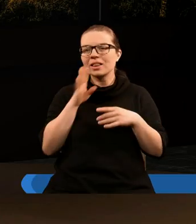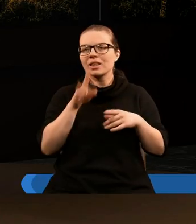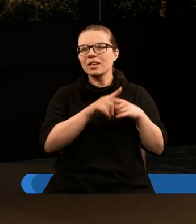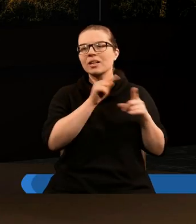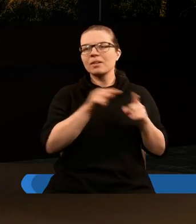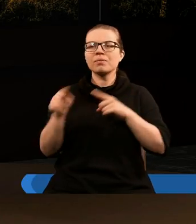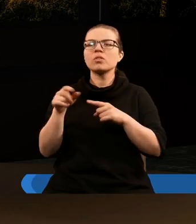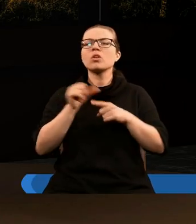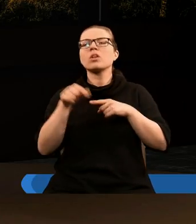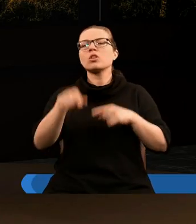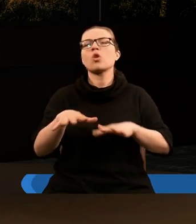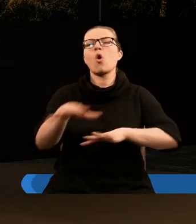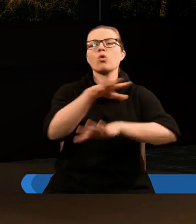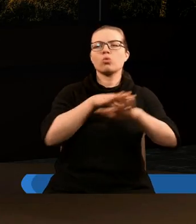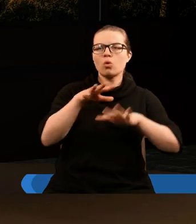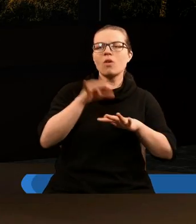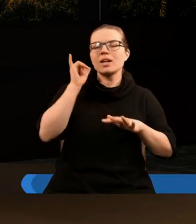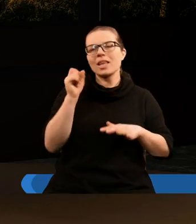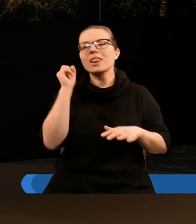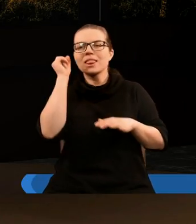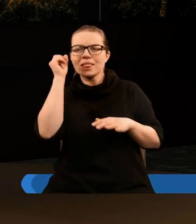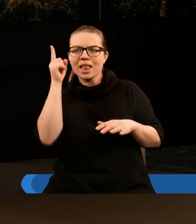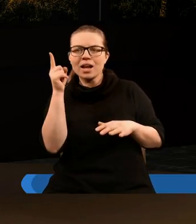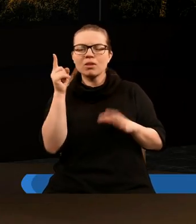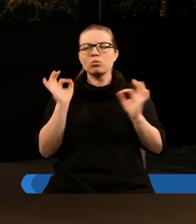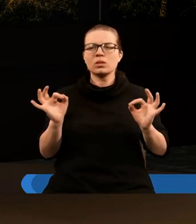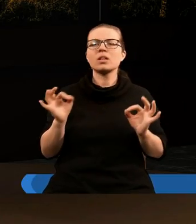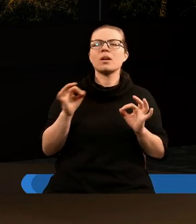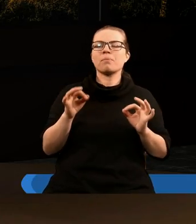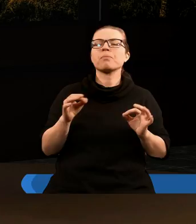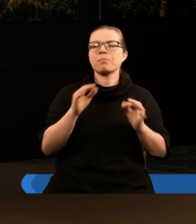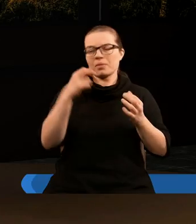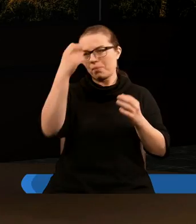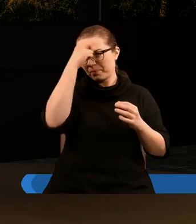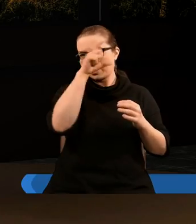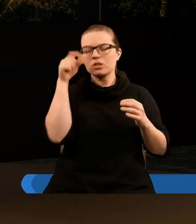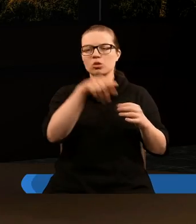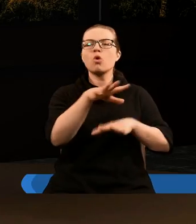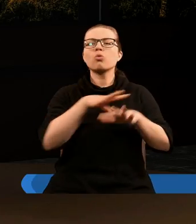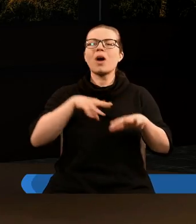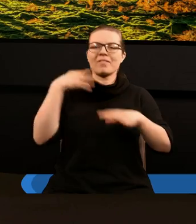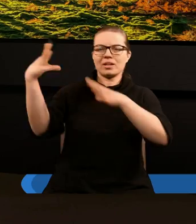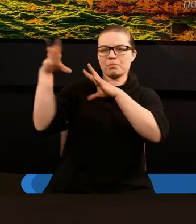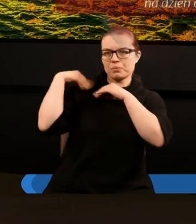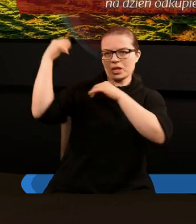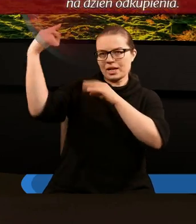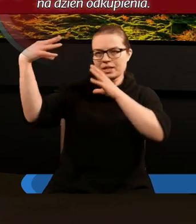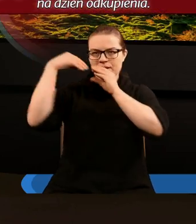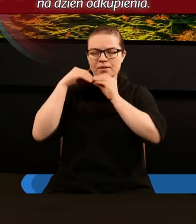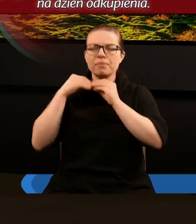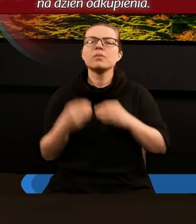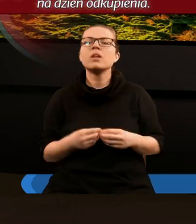jest to duchowe i intelektualne przyjęcie Ducha Świętego. Nie